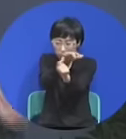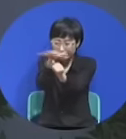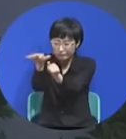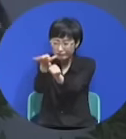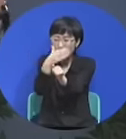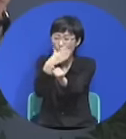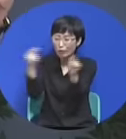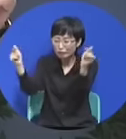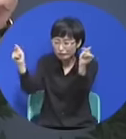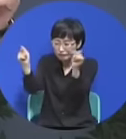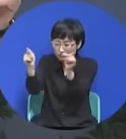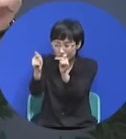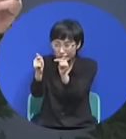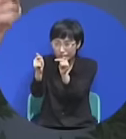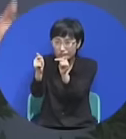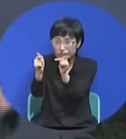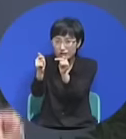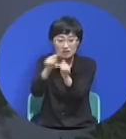빠트린 것을 것을 막는 막는 것이다 것이다